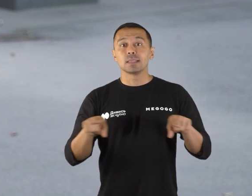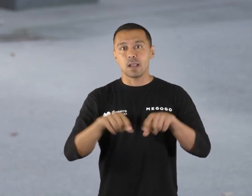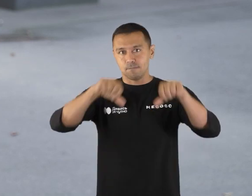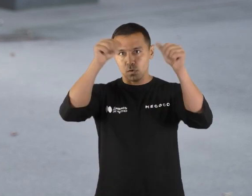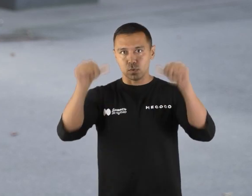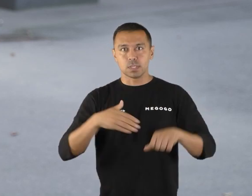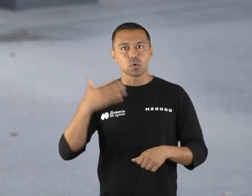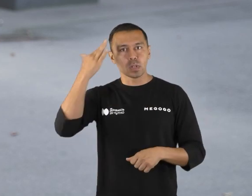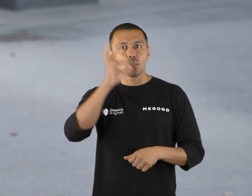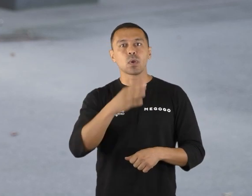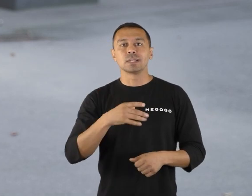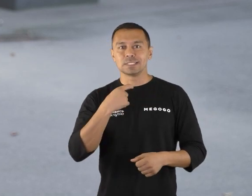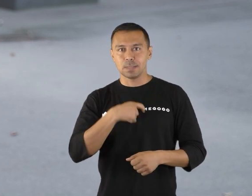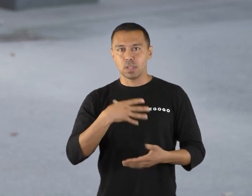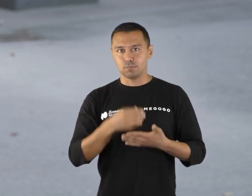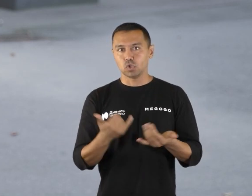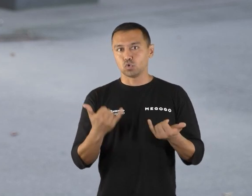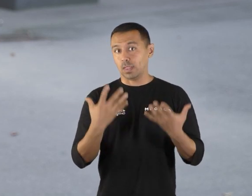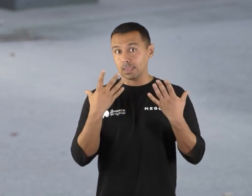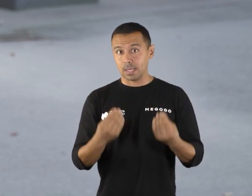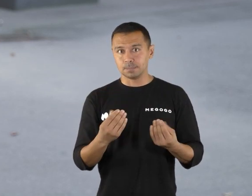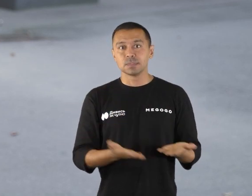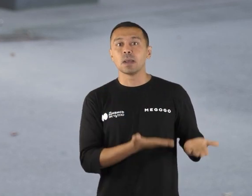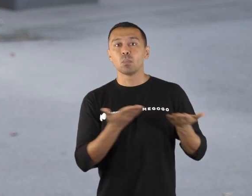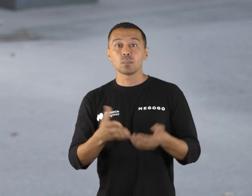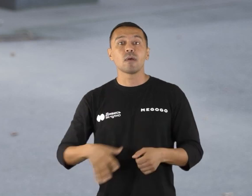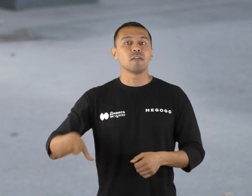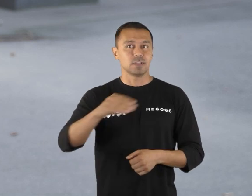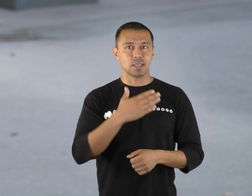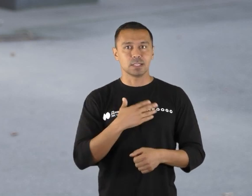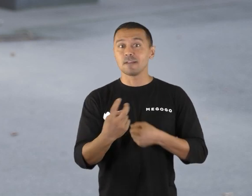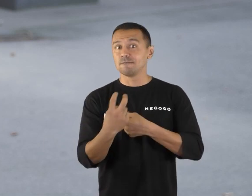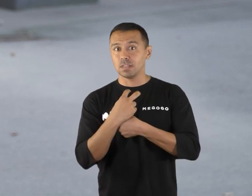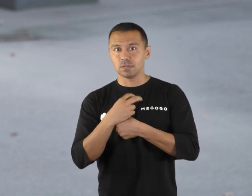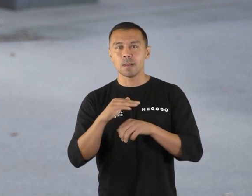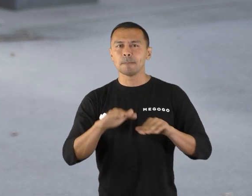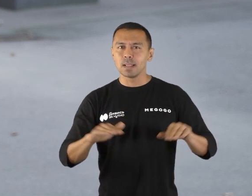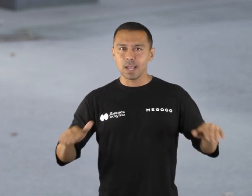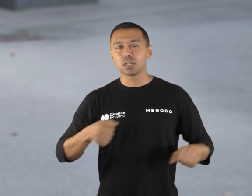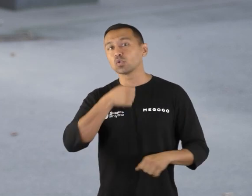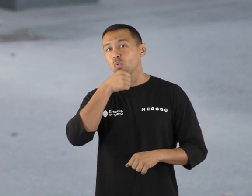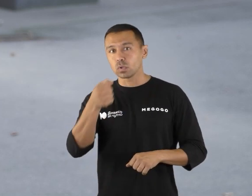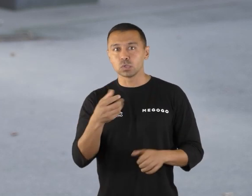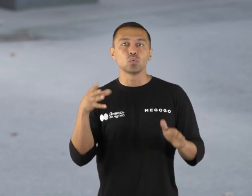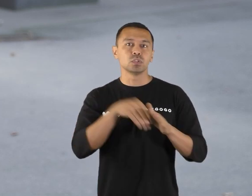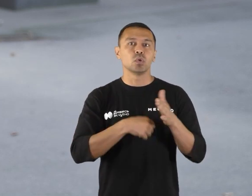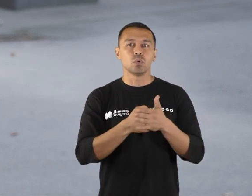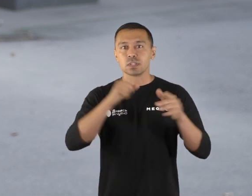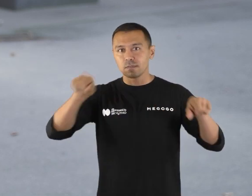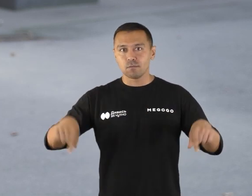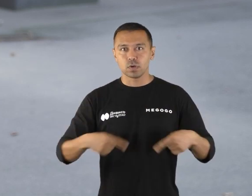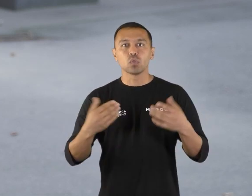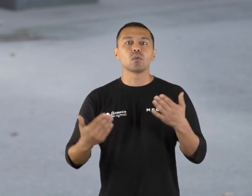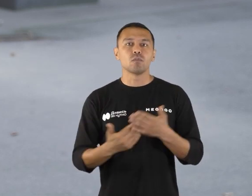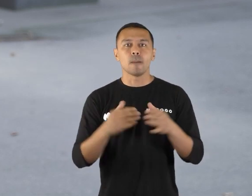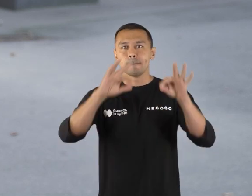чином формується наше уявлення про себе і своє сьогодення. І запрошуємо всіх наших відвідувачів, маленьких і дорослих, долучитися до створення